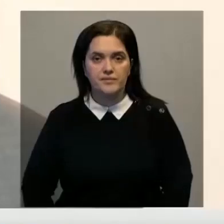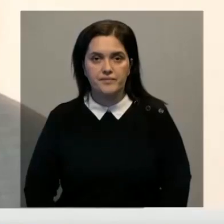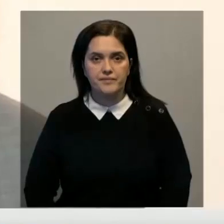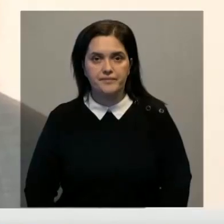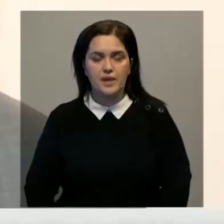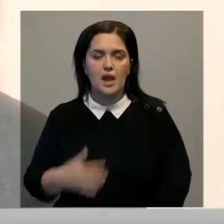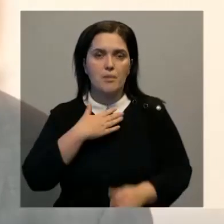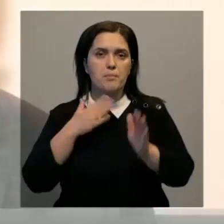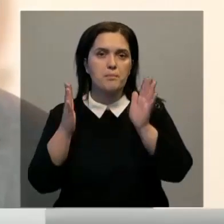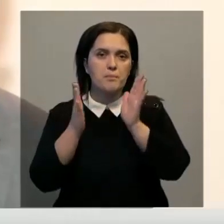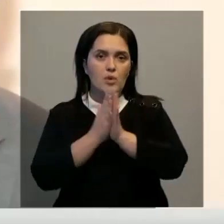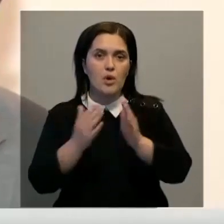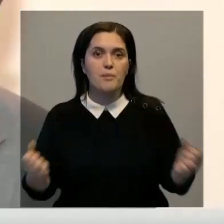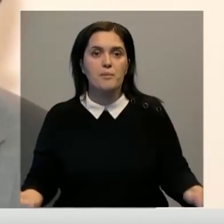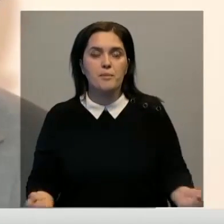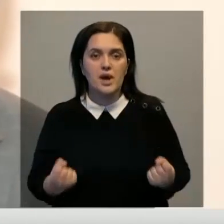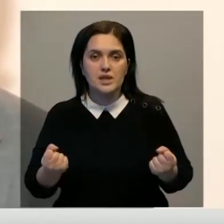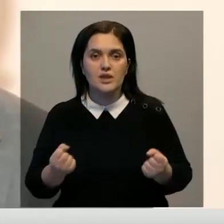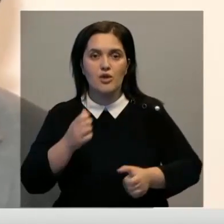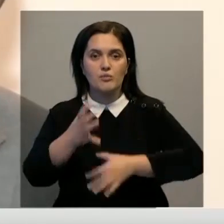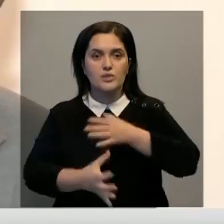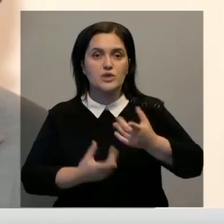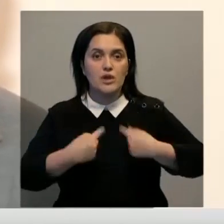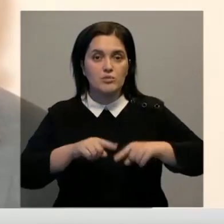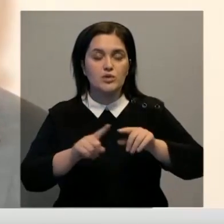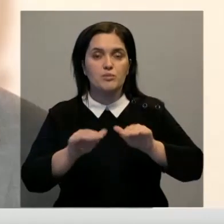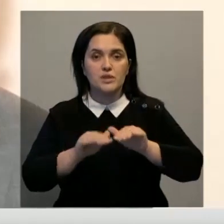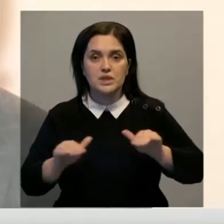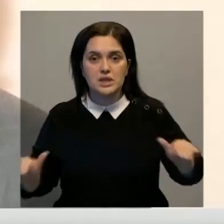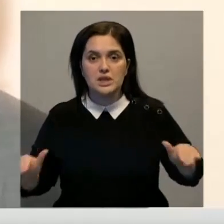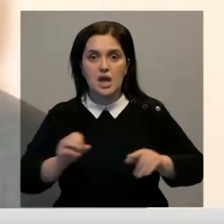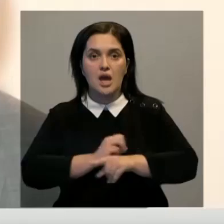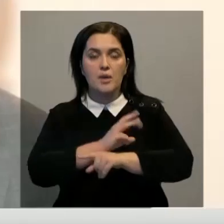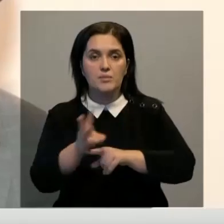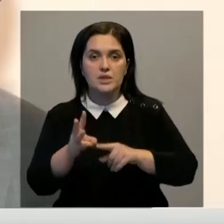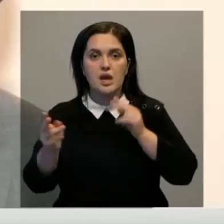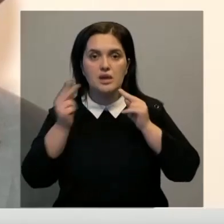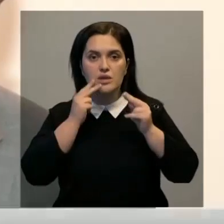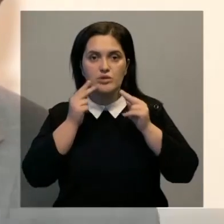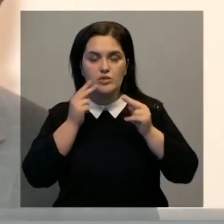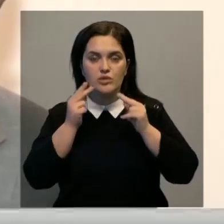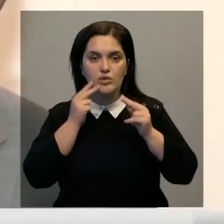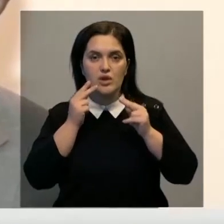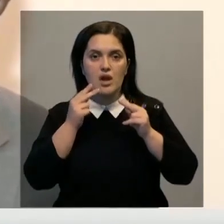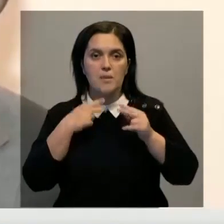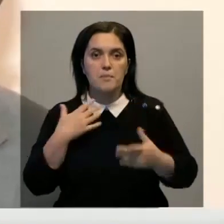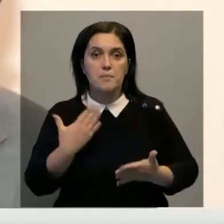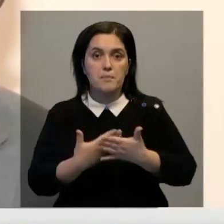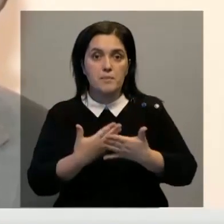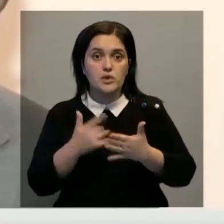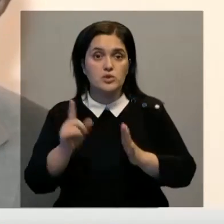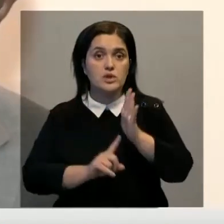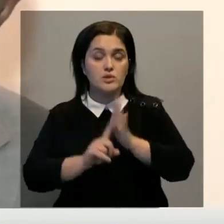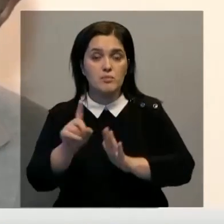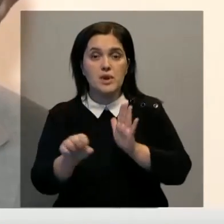Мы просим поддержки у международного сообщества, чтобы детей обеспечить едой и всем необходимым. Мы предполагаем, что с наступлением